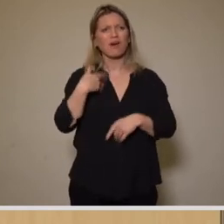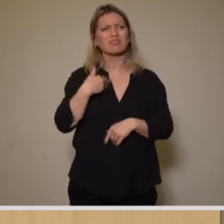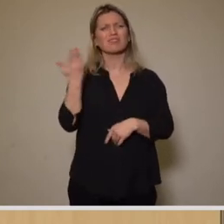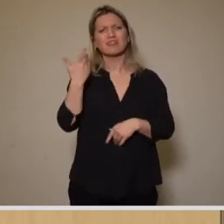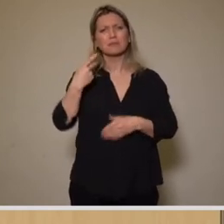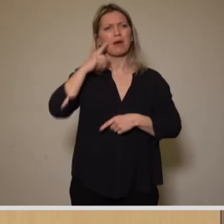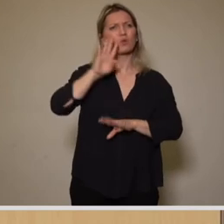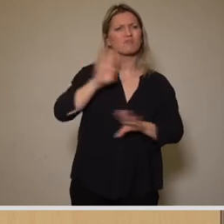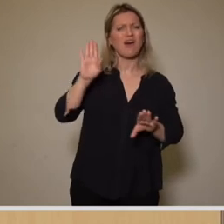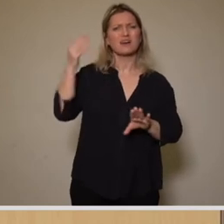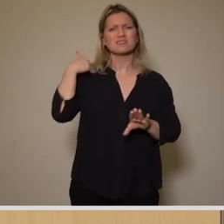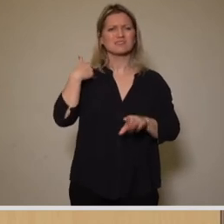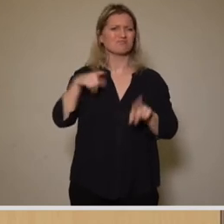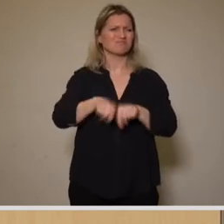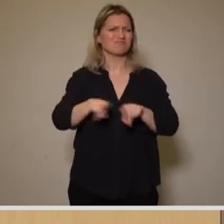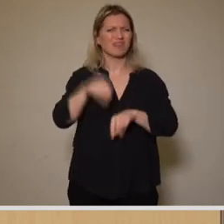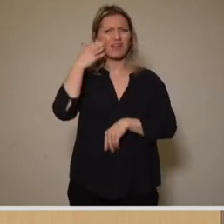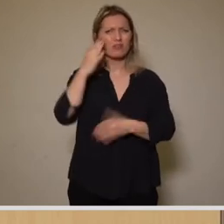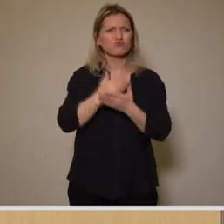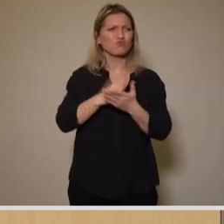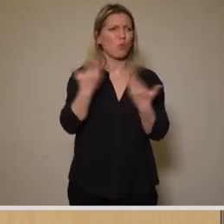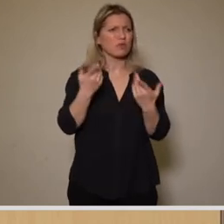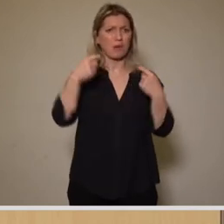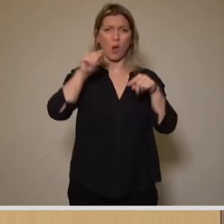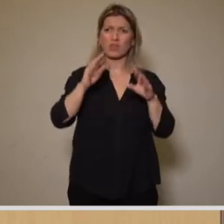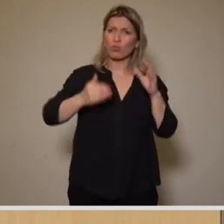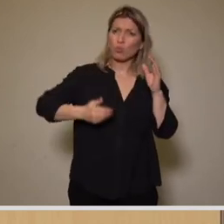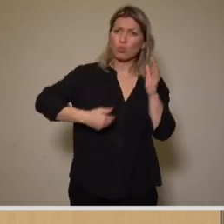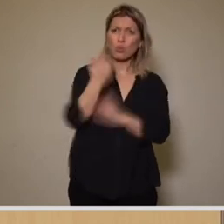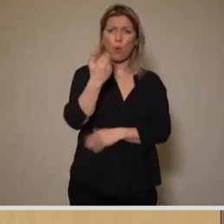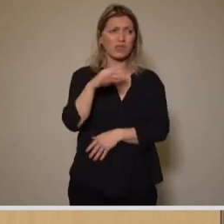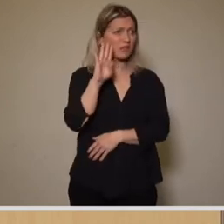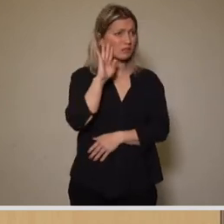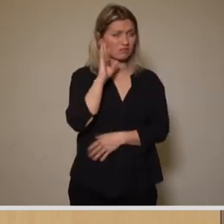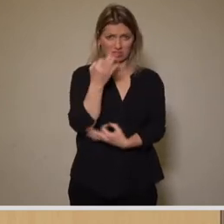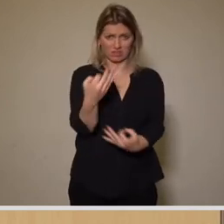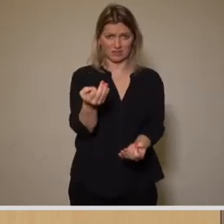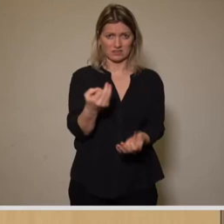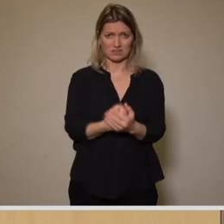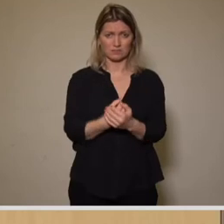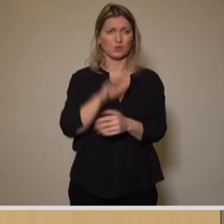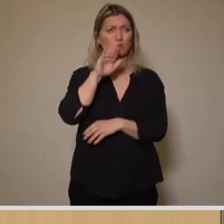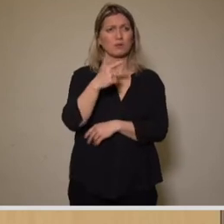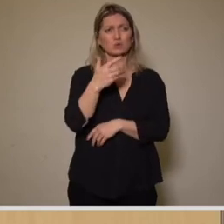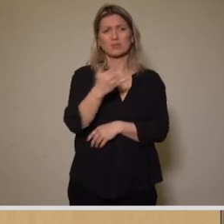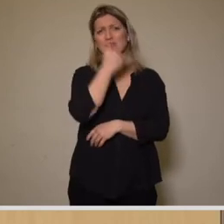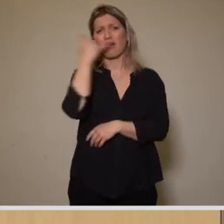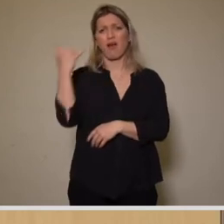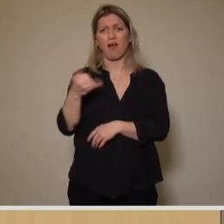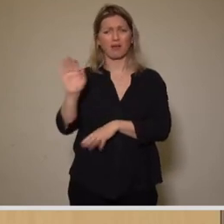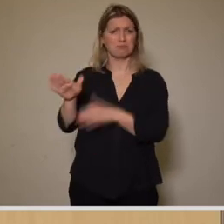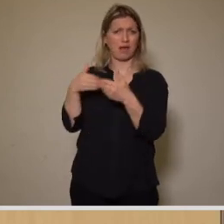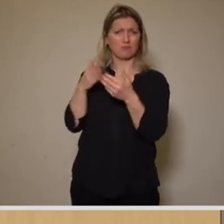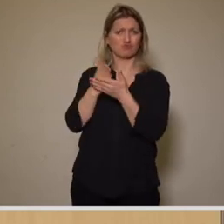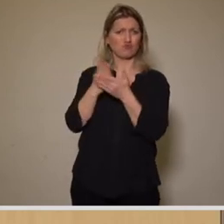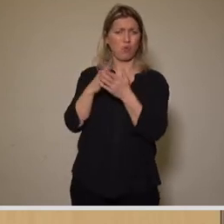erneut darstellen können, liegt der Neuigkeitswert und der Erkenntnisgewinn bei Null. Seit über 20 Jahren ist das Sachsenbad geschlossen und dem